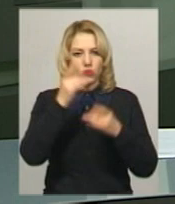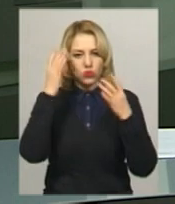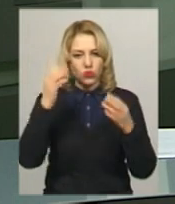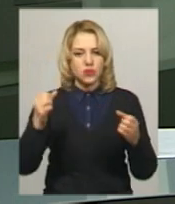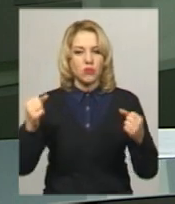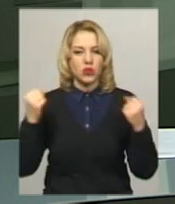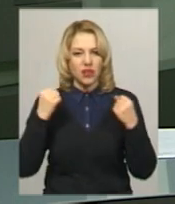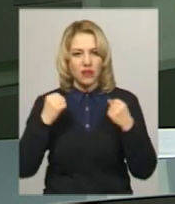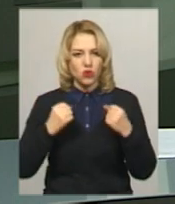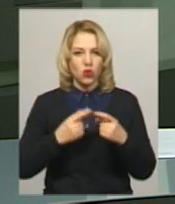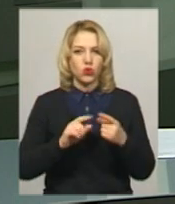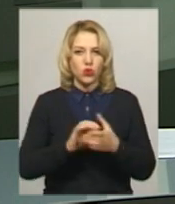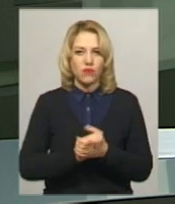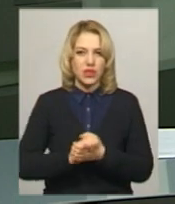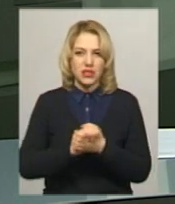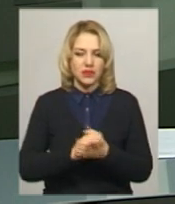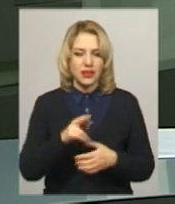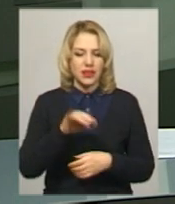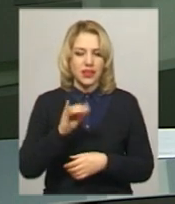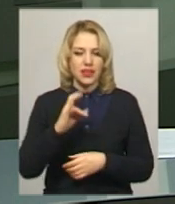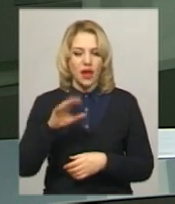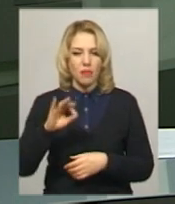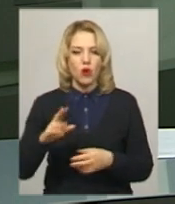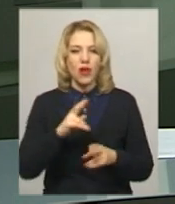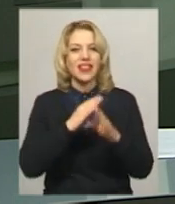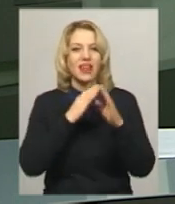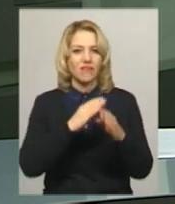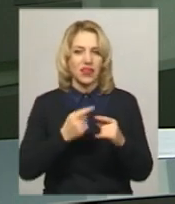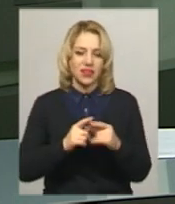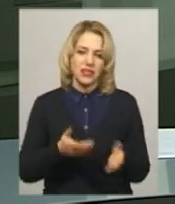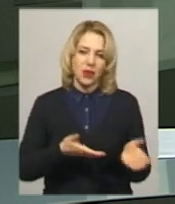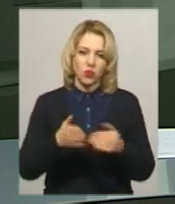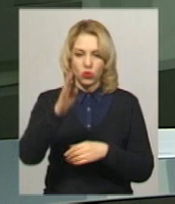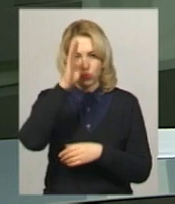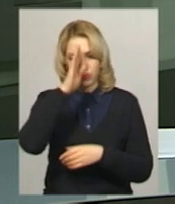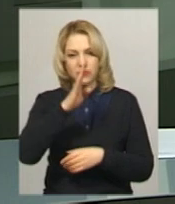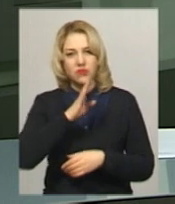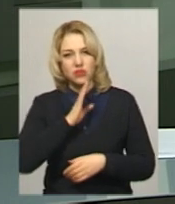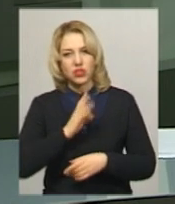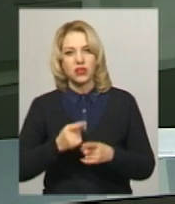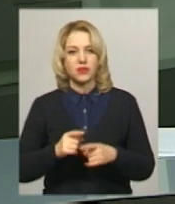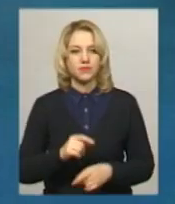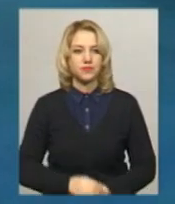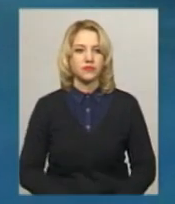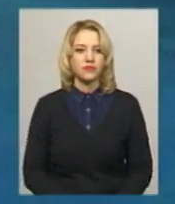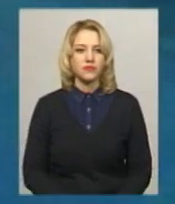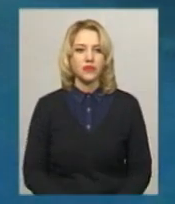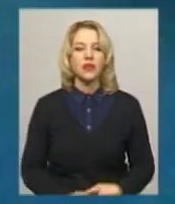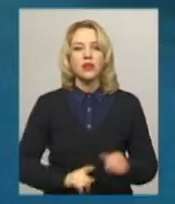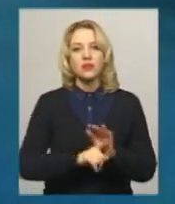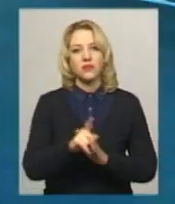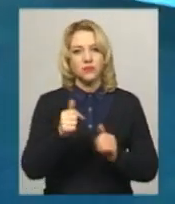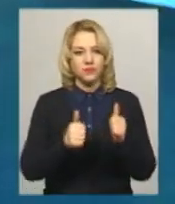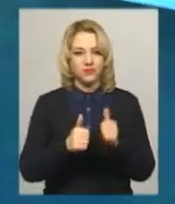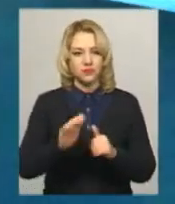СтеквондОВТ». До участі запрошували юнаків та дівчат двох вікових груп, а також кадетів та юніорів. Розпочинають